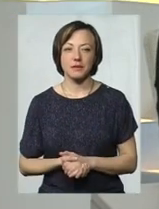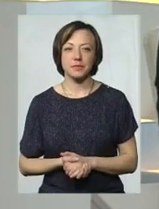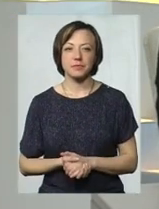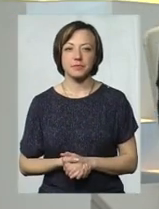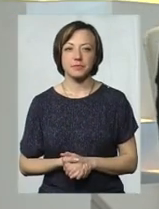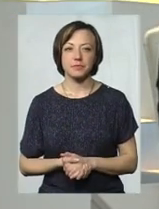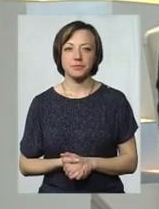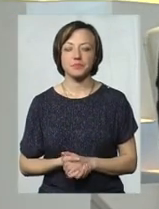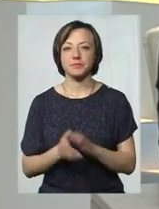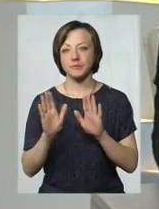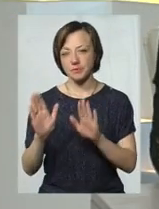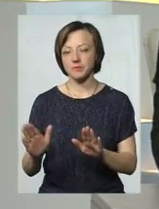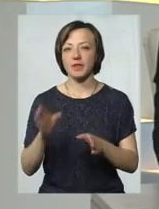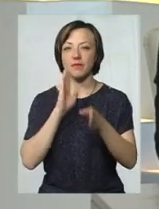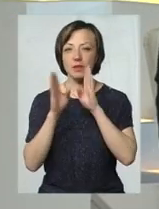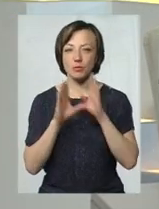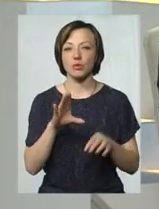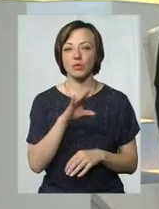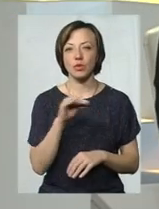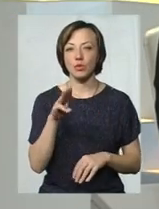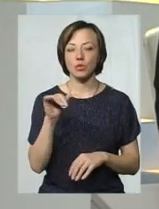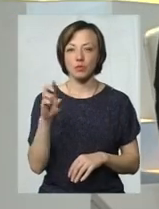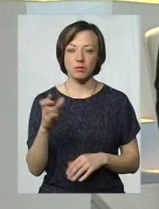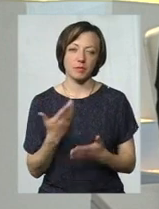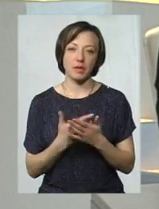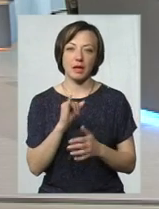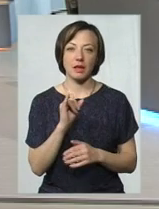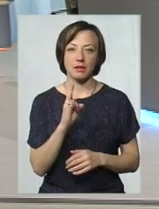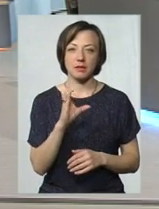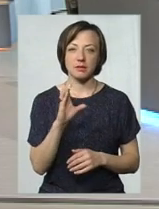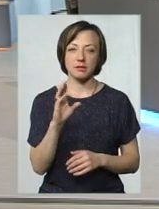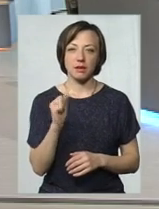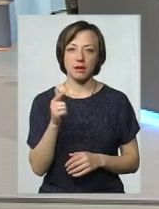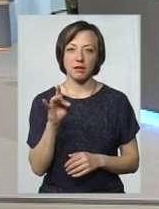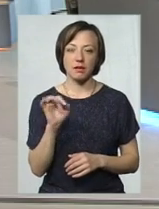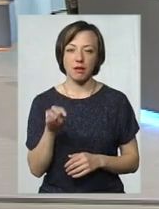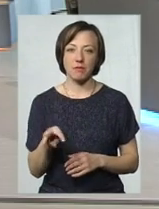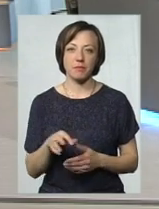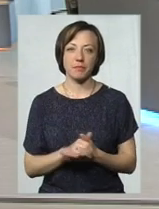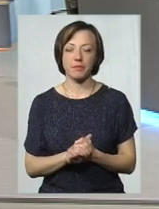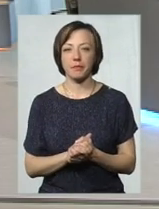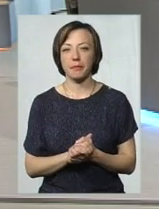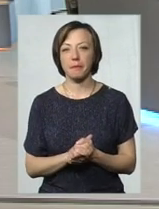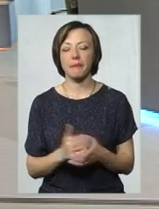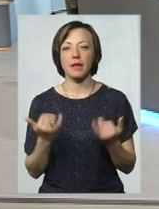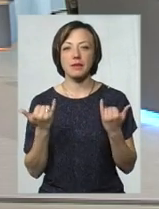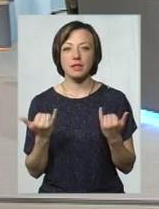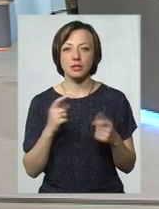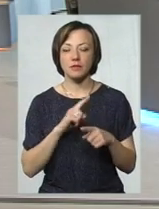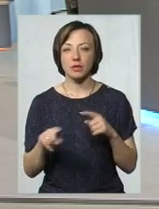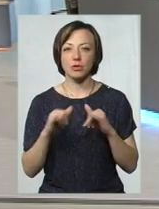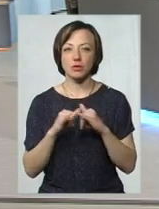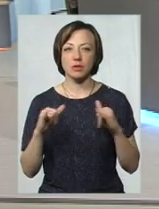аналоги? От крім Фейсбуку, Ютубу, Гугу? Інстаграм, наприклад. Зараз дуже швидко